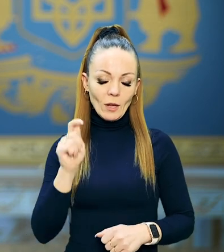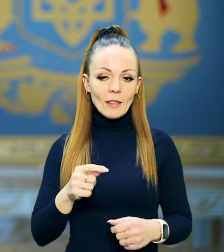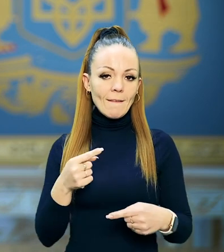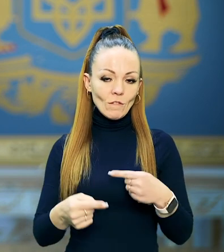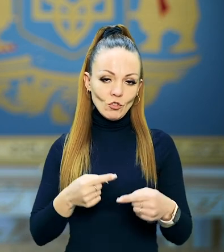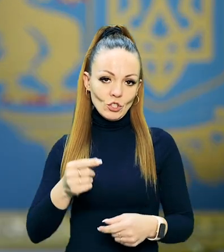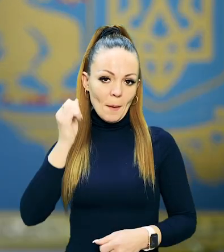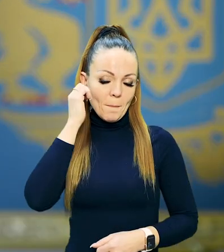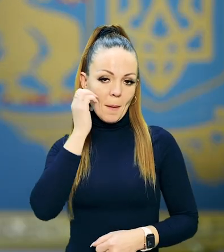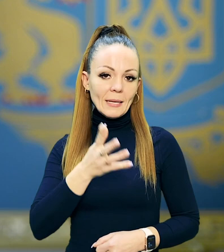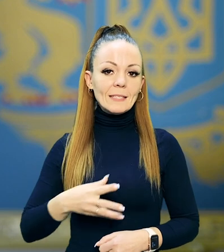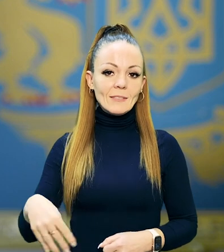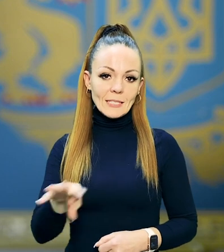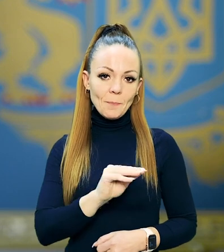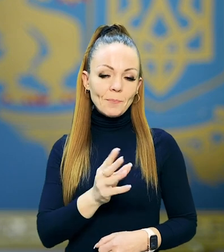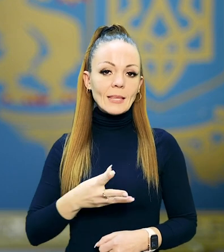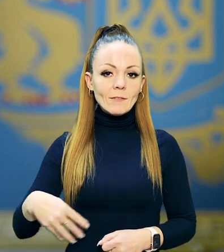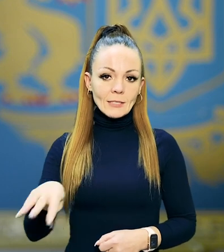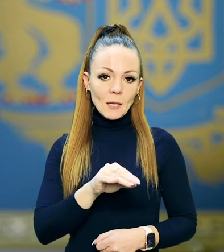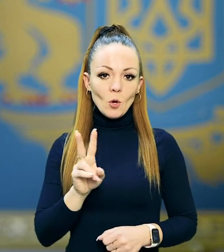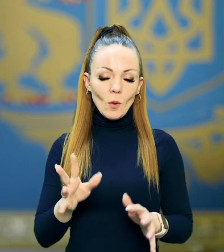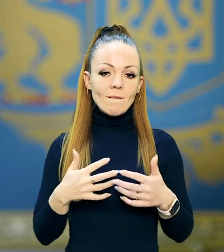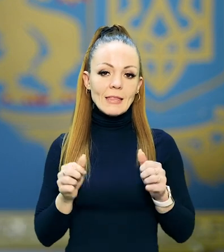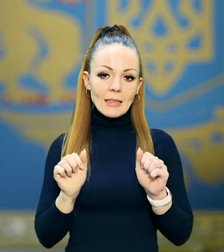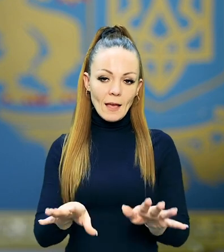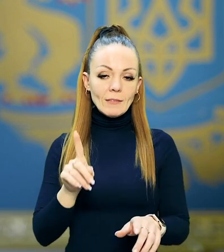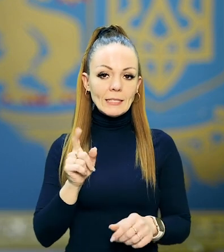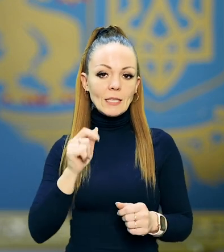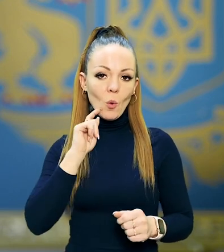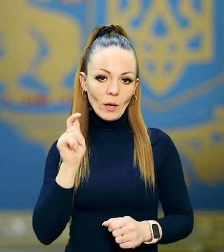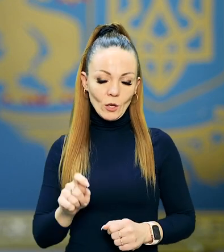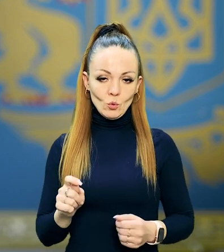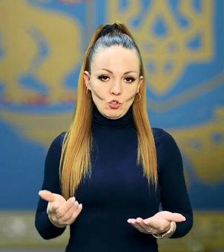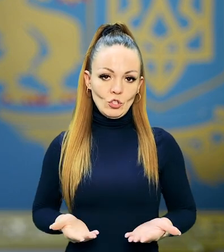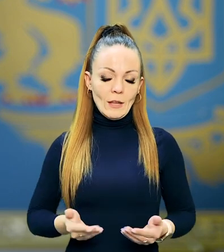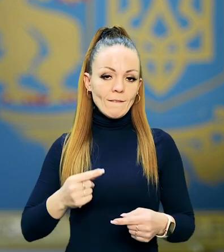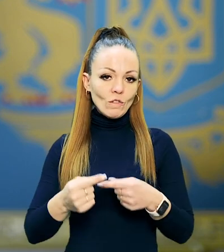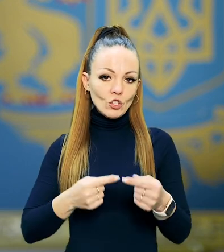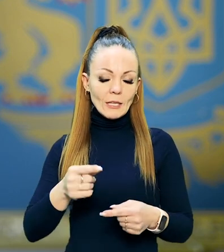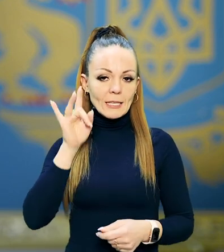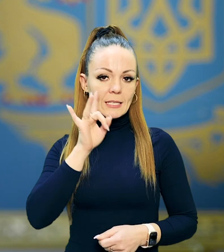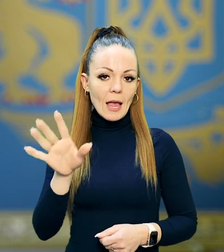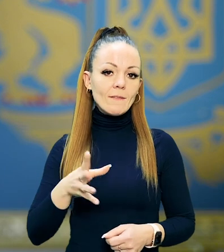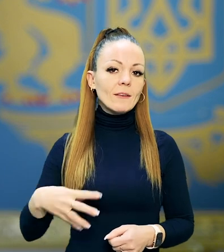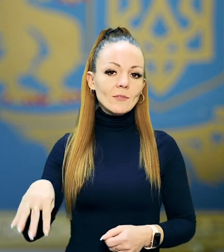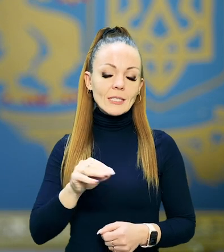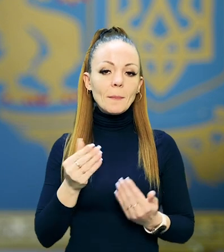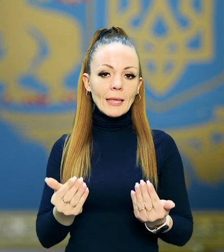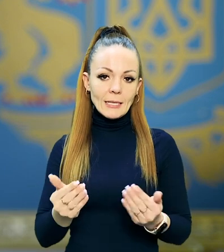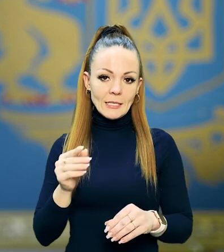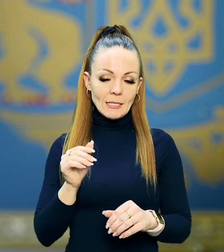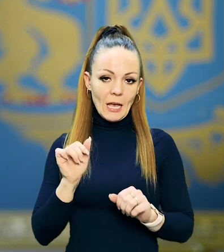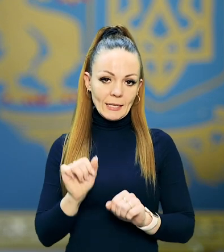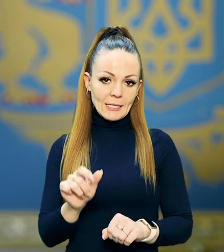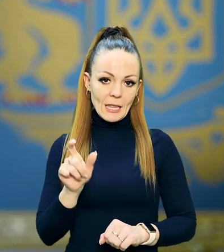окупантів з України. Вічна пам'ять всім. Всім, хто віддав за неї життя. Вічна